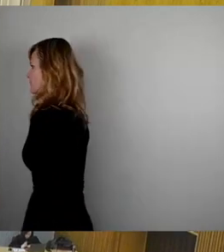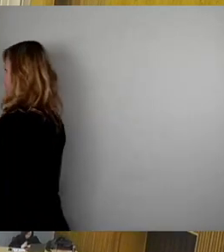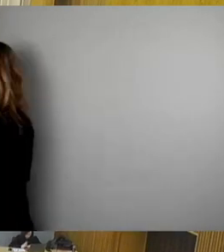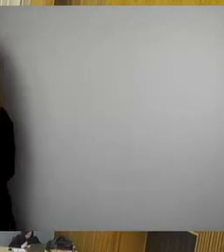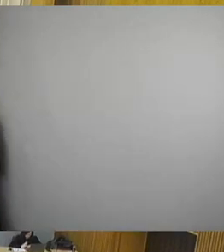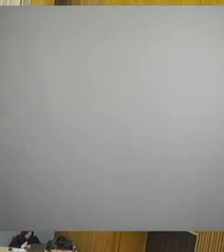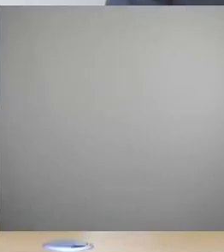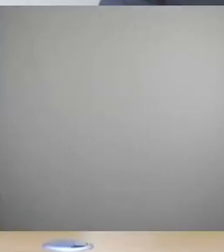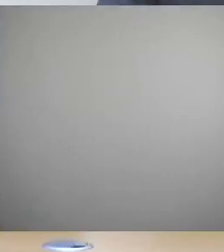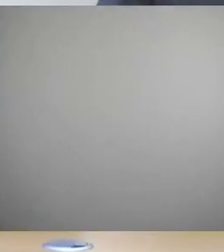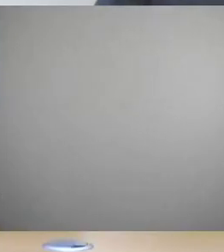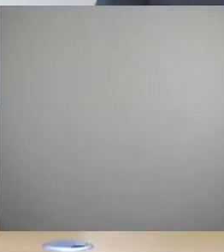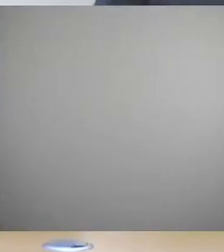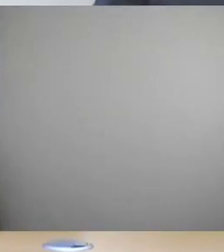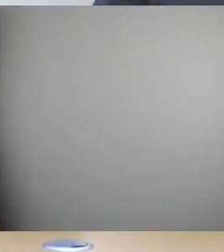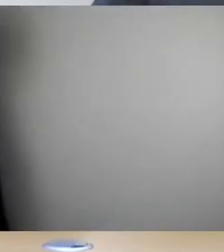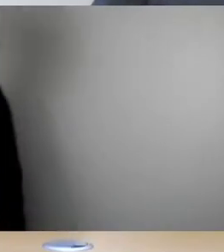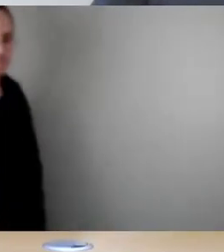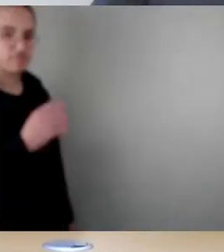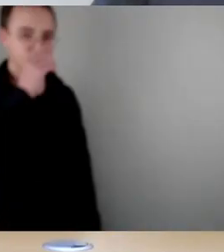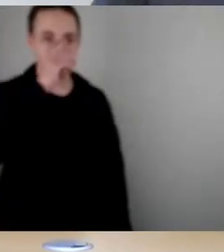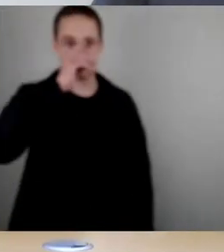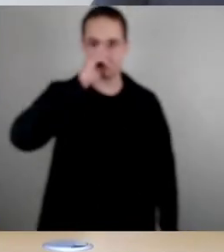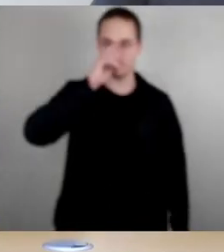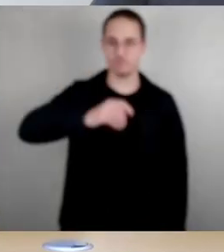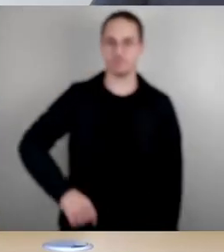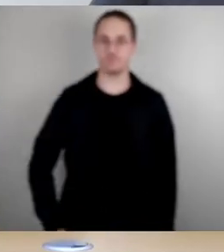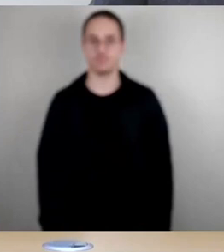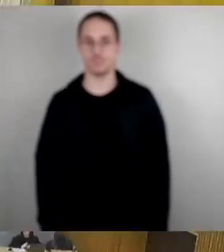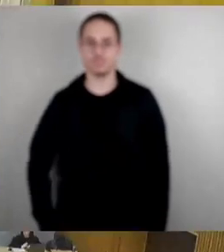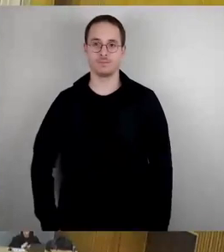So, wir setzen fort in der Fraktionsrunde, Bündnis 90 die Grünen, Frau Siebmecher.